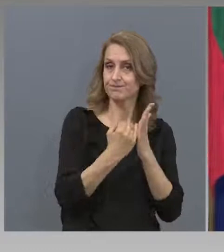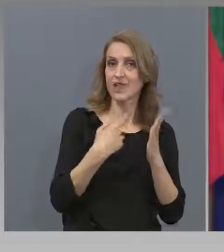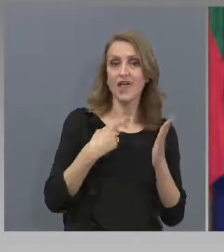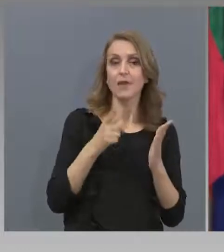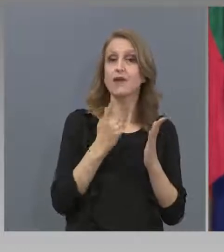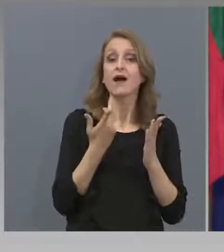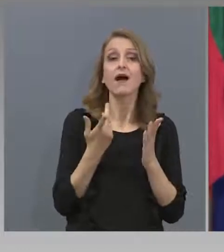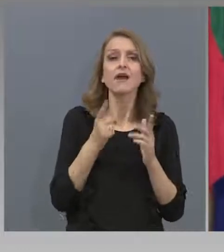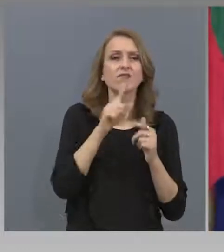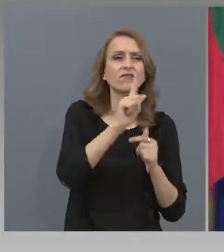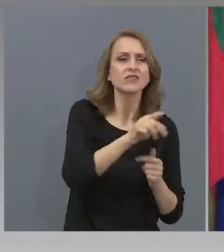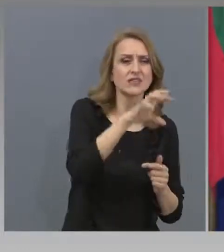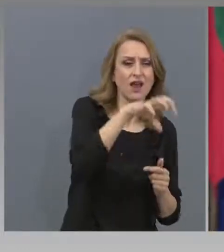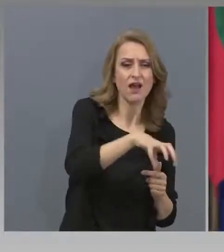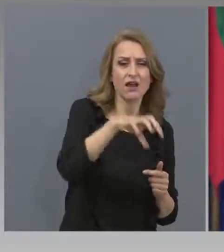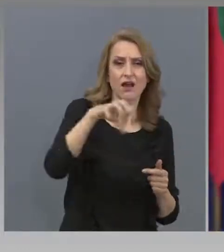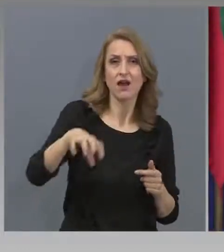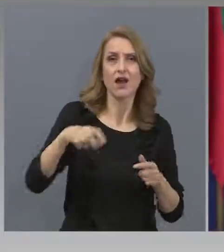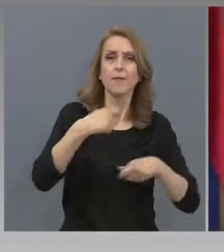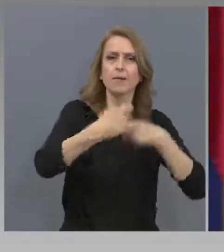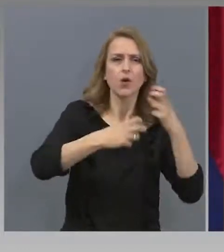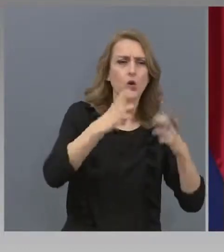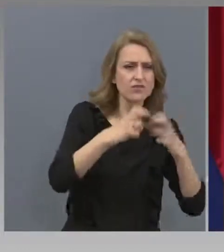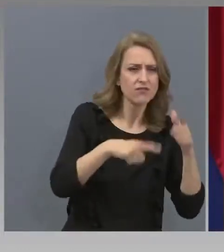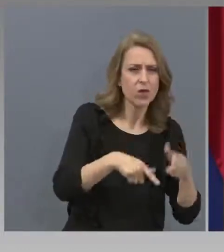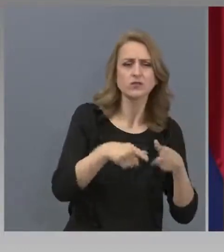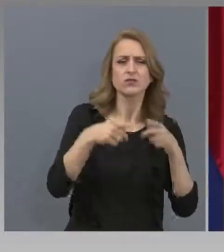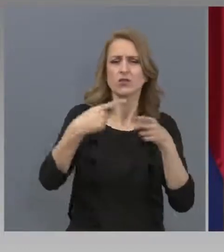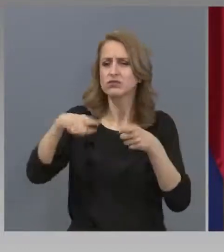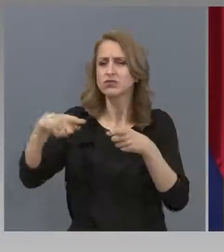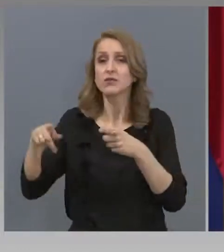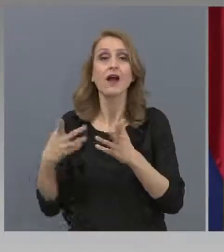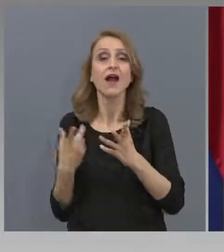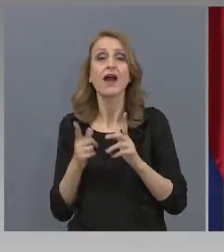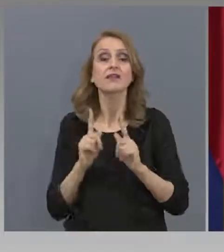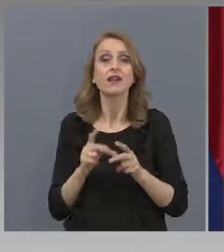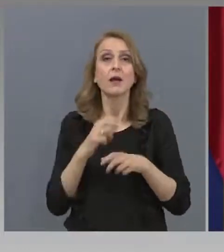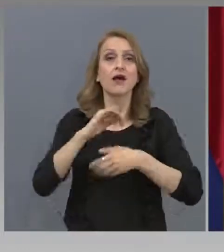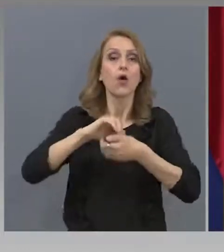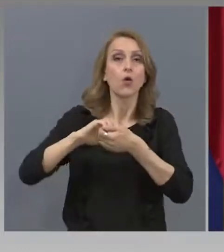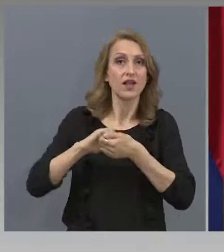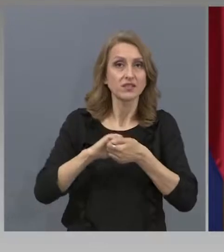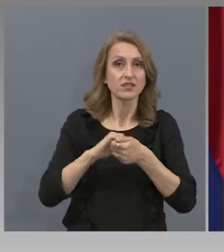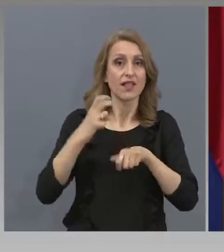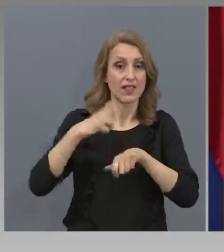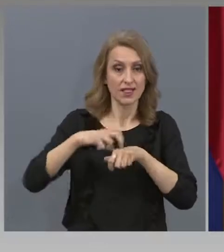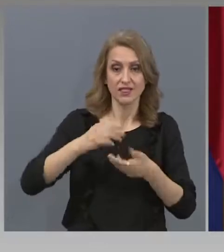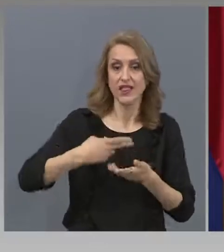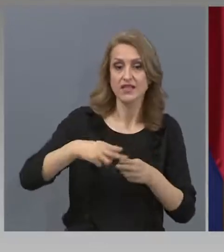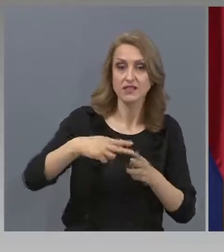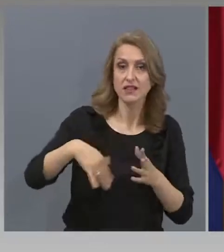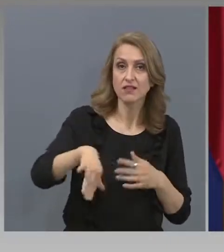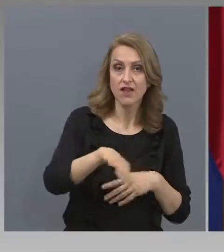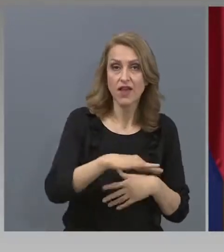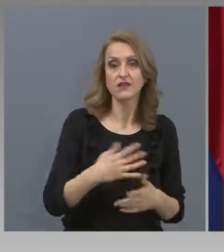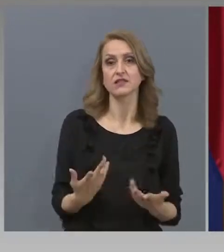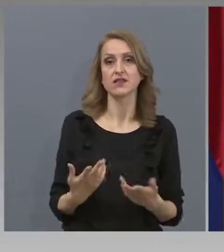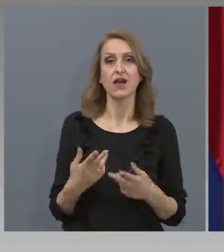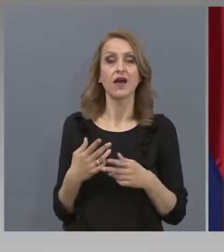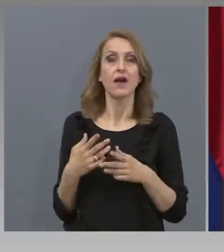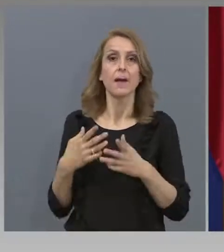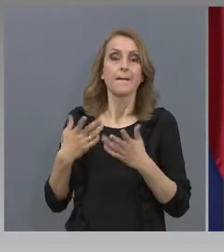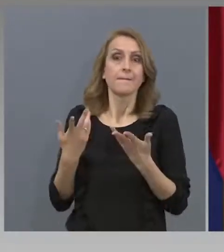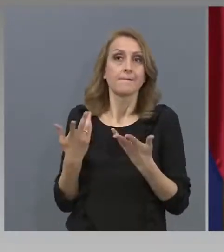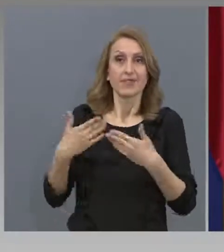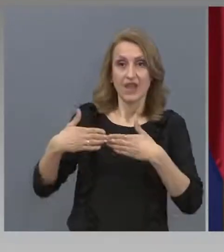организира всеки един сектор, включително и производството, да ни изпадаме в детайли. Дезинфекция, мерки за хигиена, мерки за устояние, мерки за